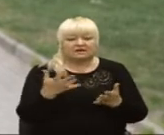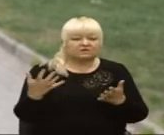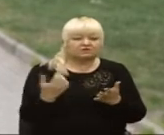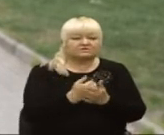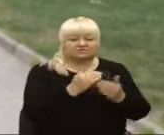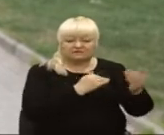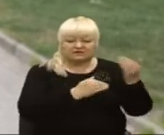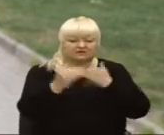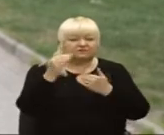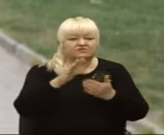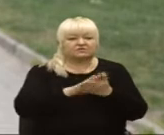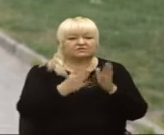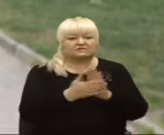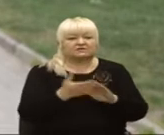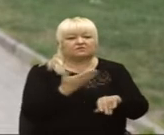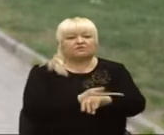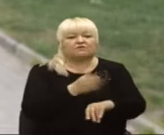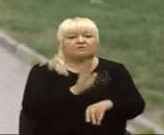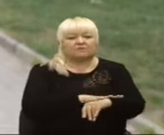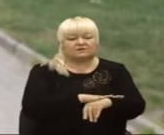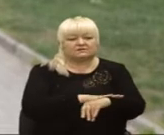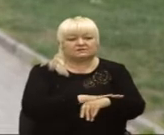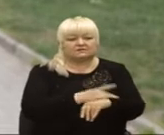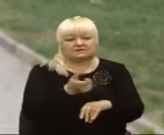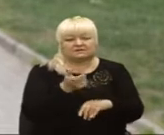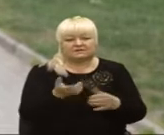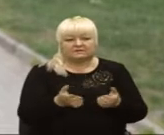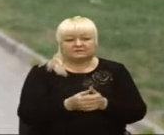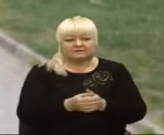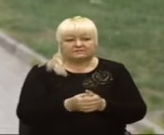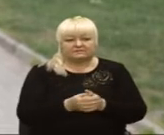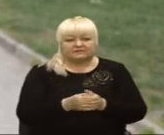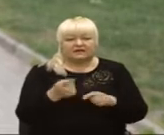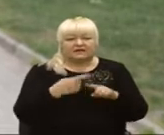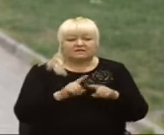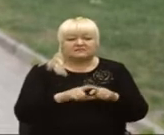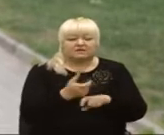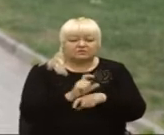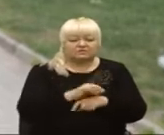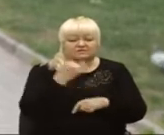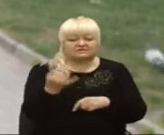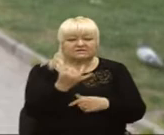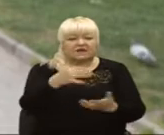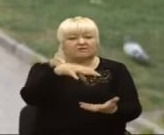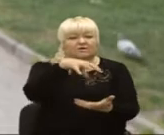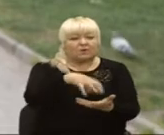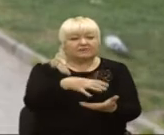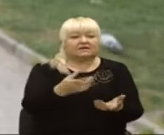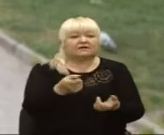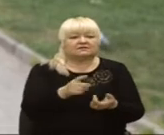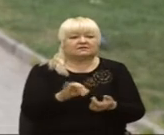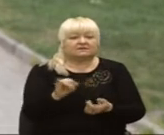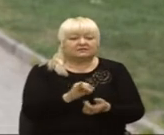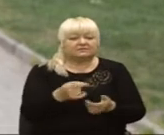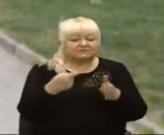статусу в польській Речі Посполитії. Так що це дуже цікавий об'єкт. І звичайно, що в